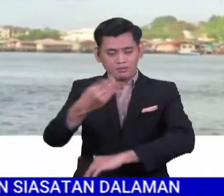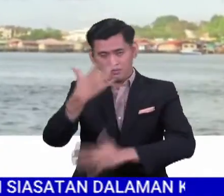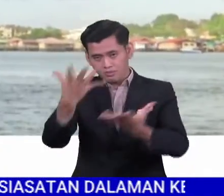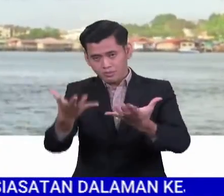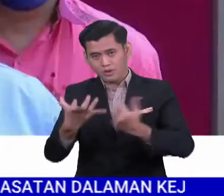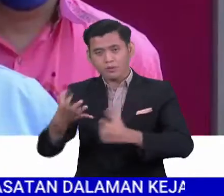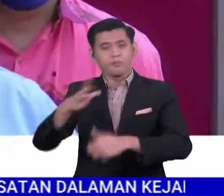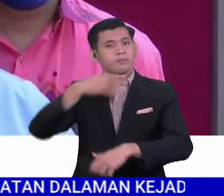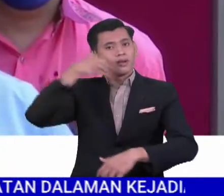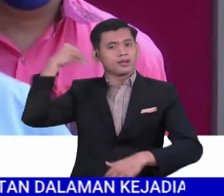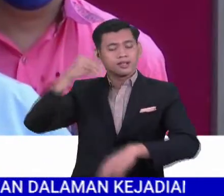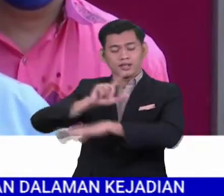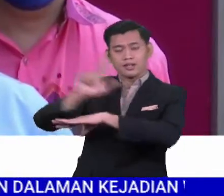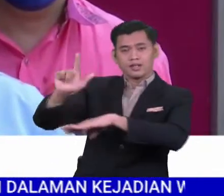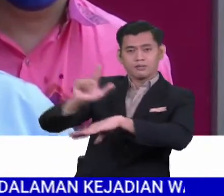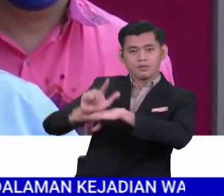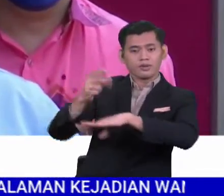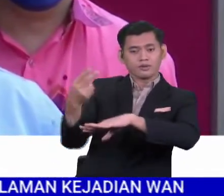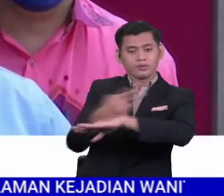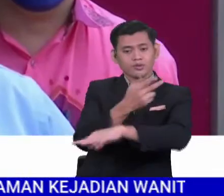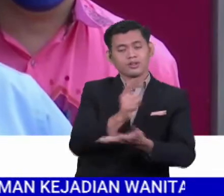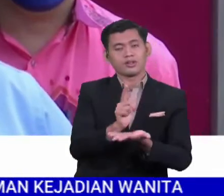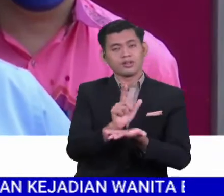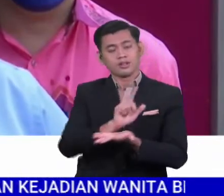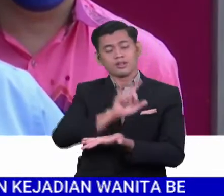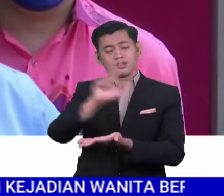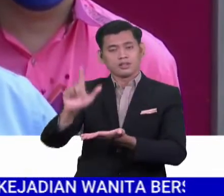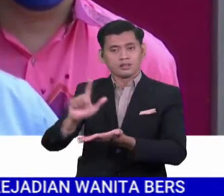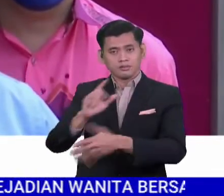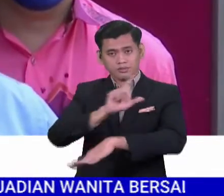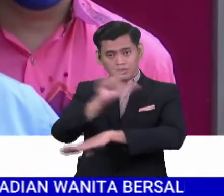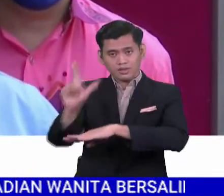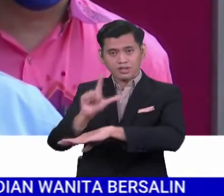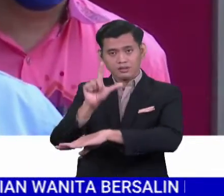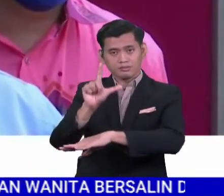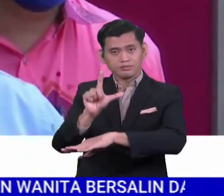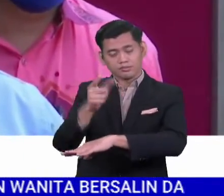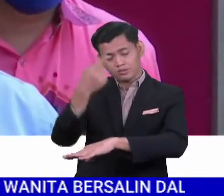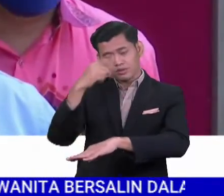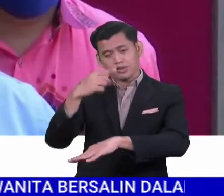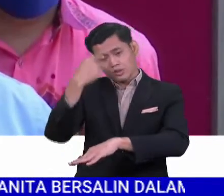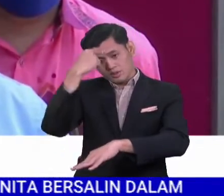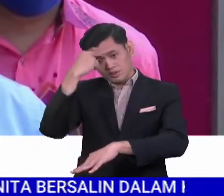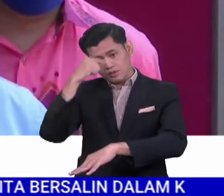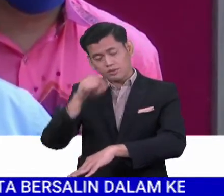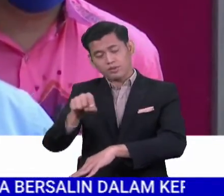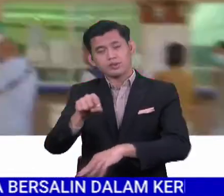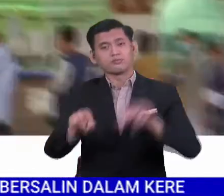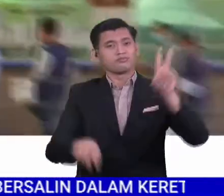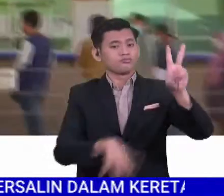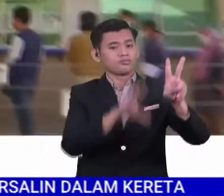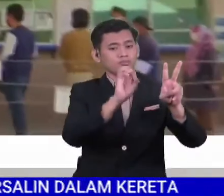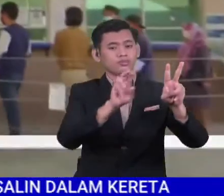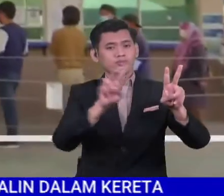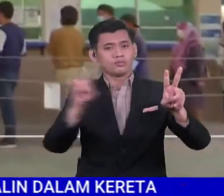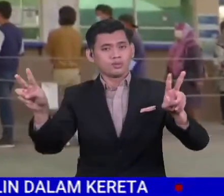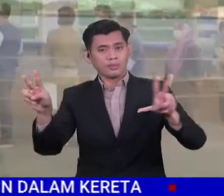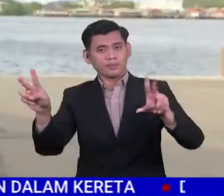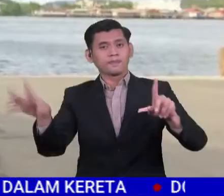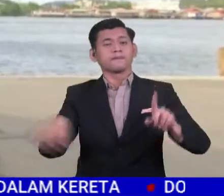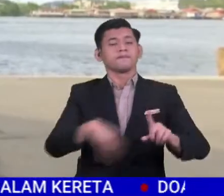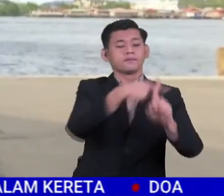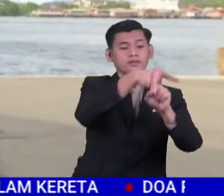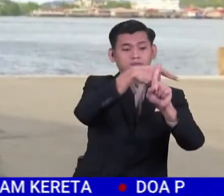Labuan menaiki feri ataupun bot laju sepanjang tahun 2022 ini. Diskaun